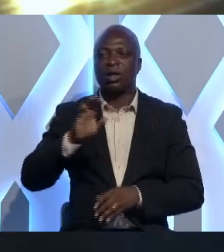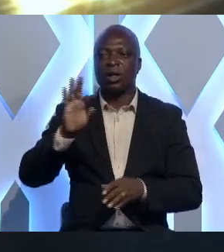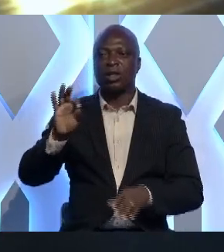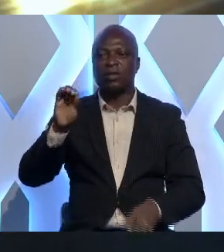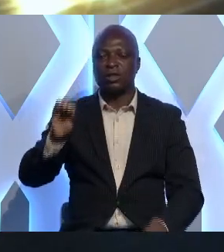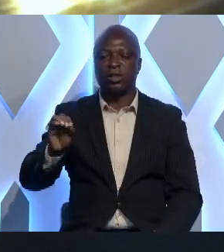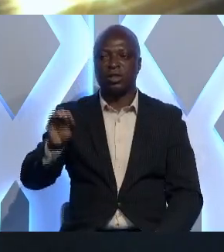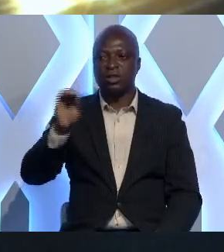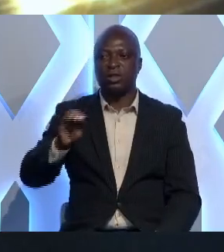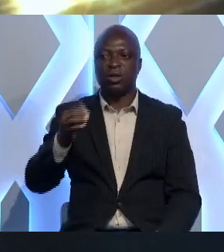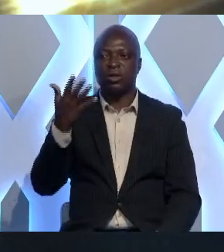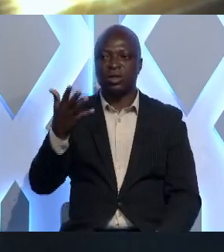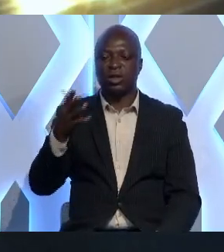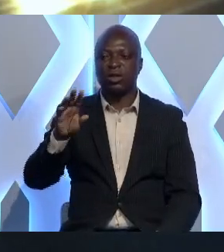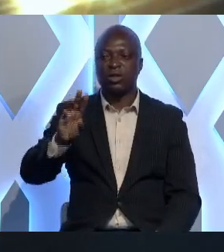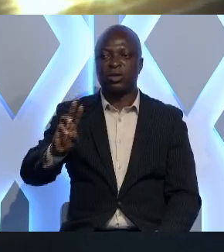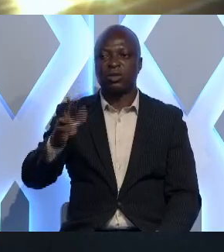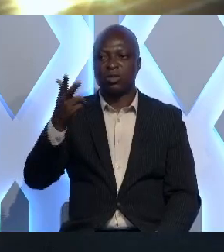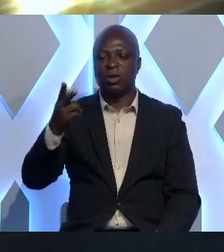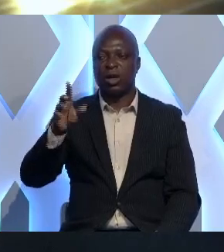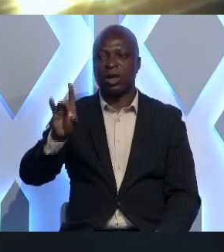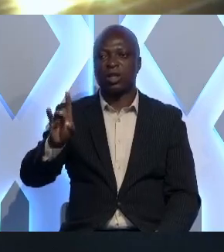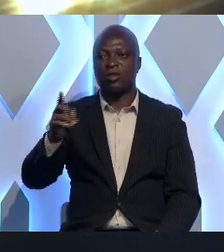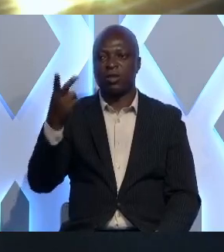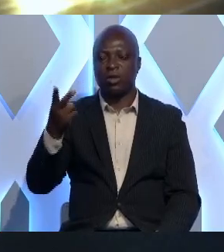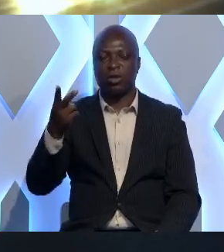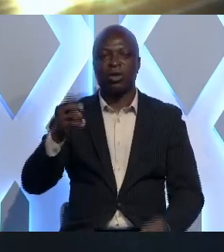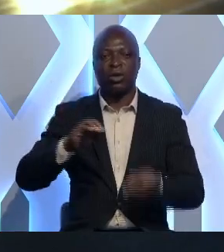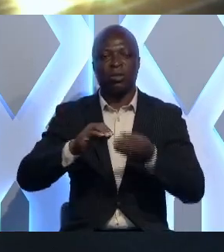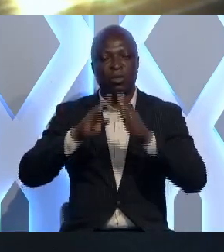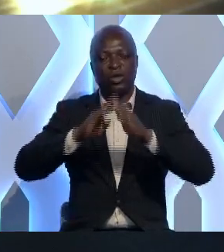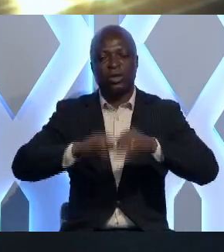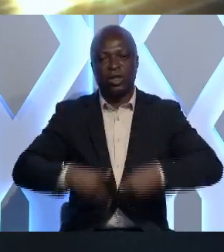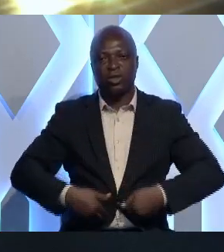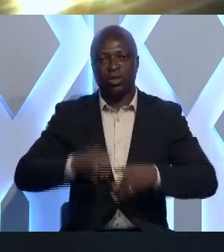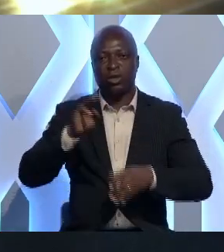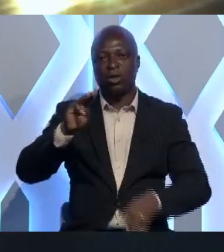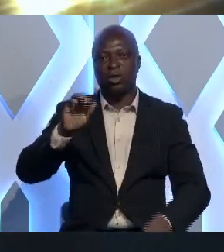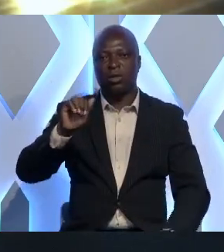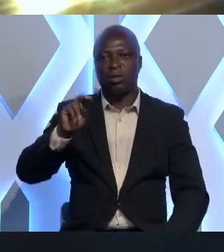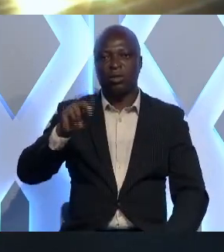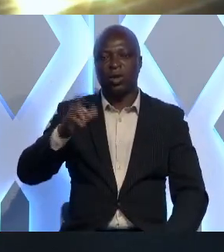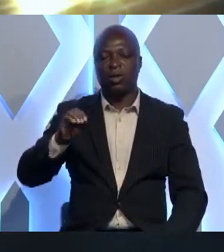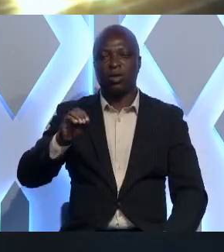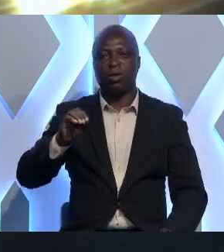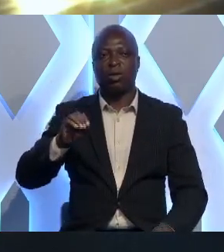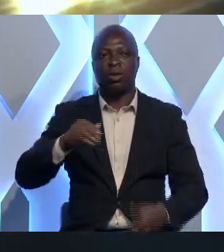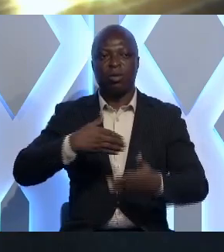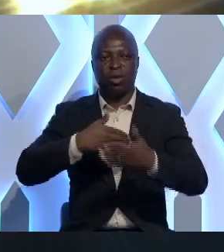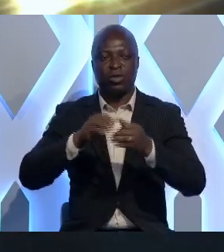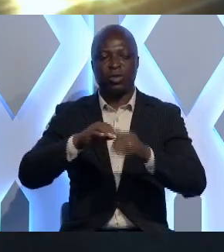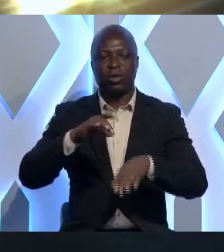05 63 82, maison des jeunes de Mango 6 derrière les bureaux de l'ICAT de Mango